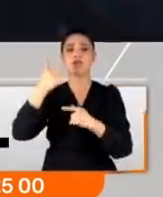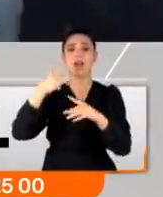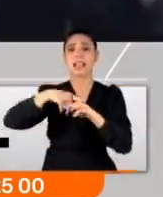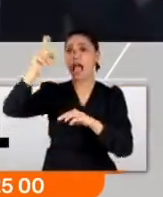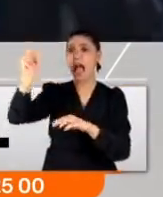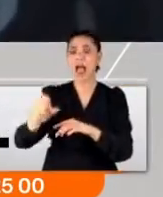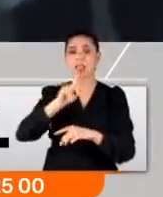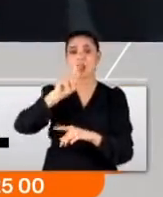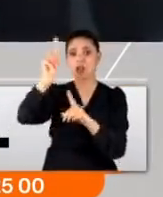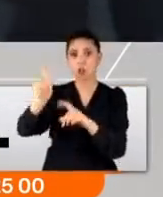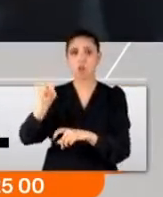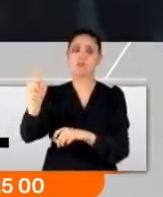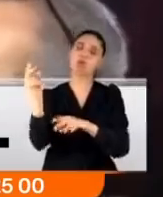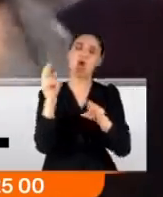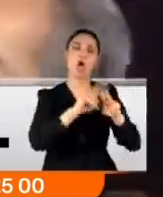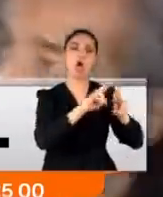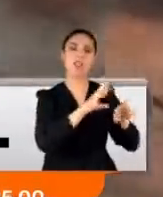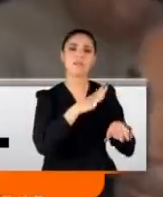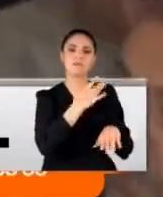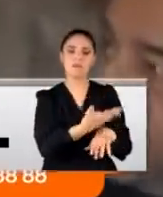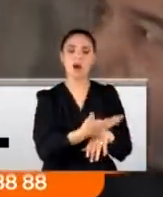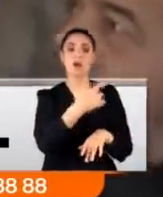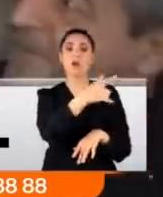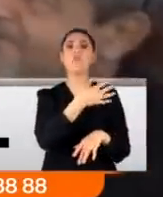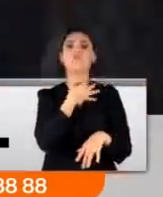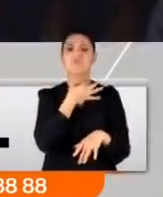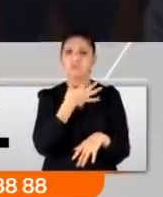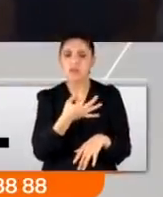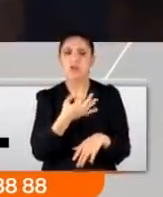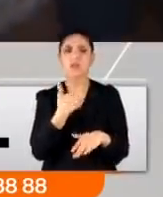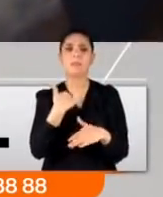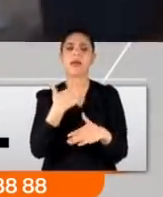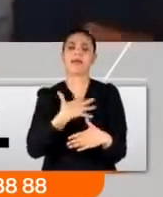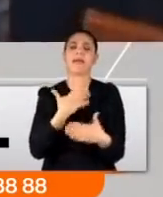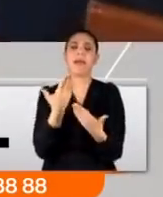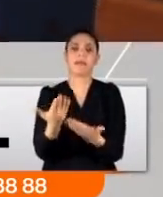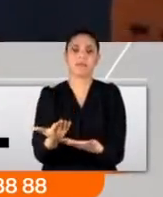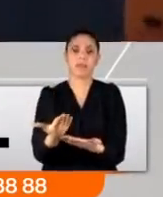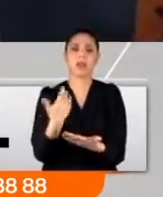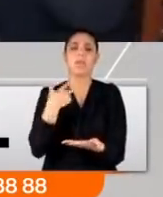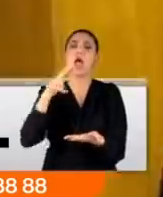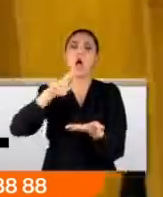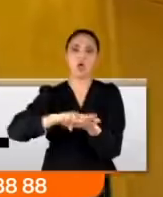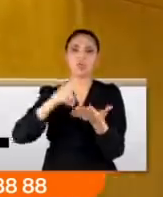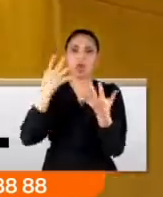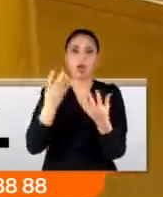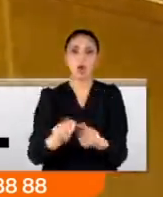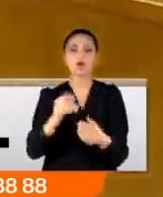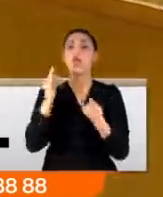'e sorarsan o da sana bunu öğretir. O da ricada bulunmuştur. Ben de kendilerine bunu onamışımdır.